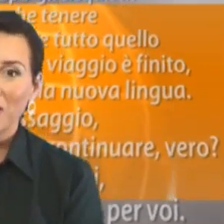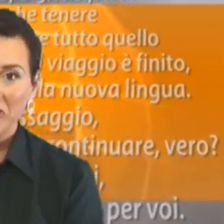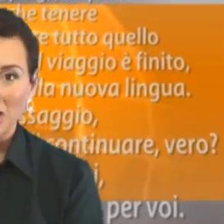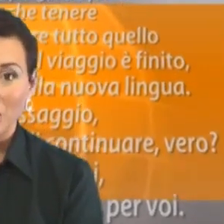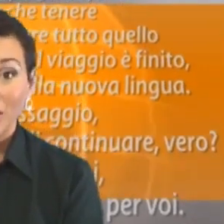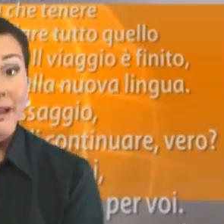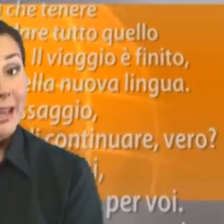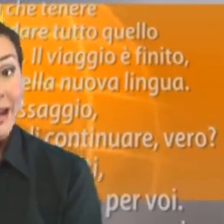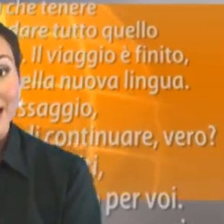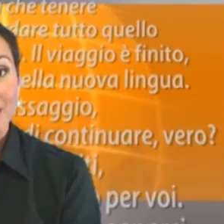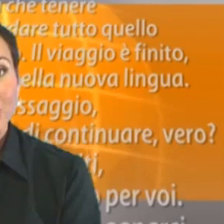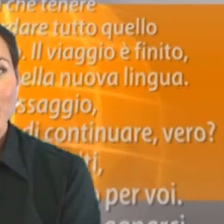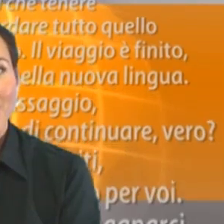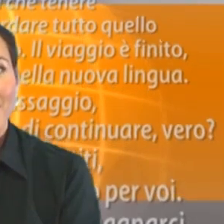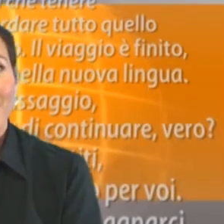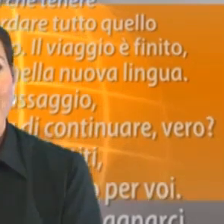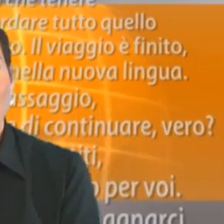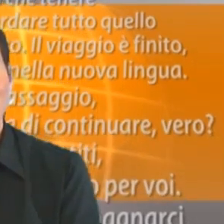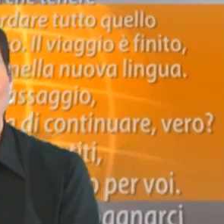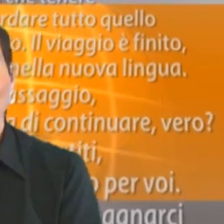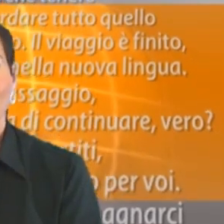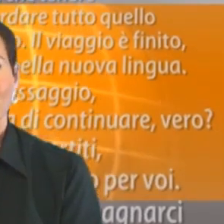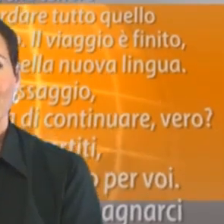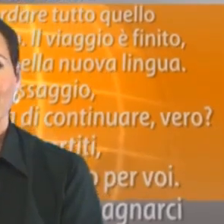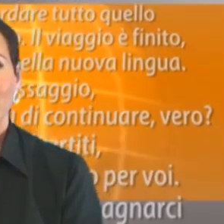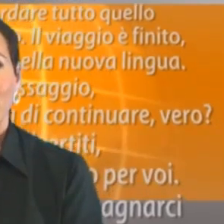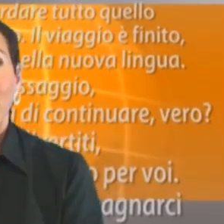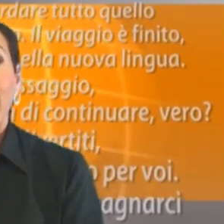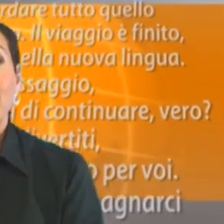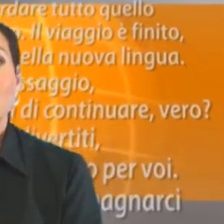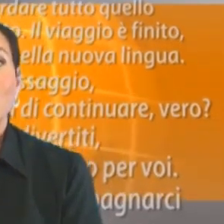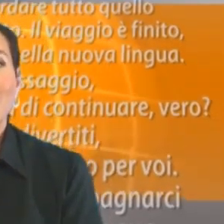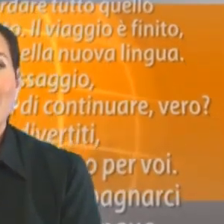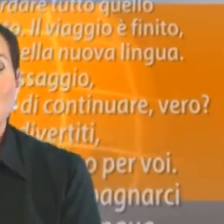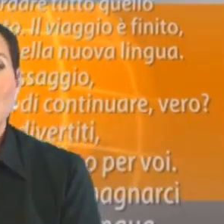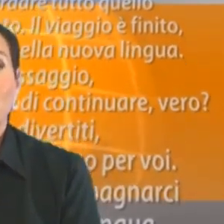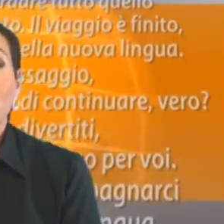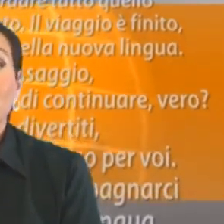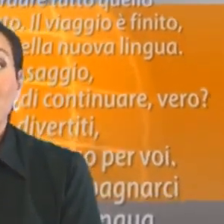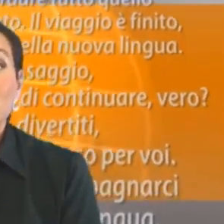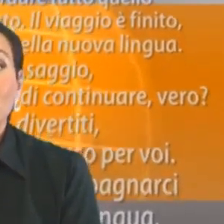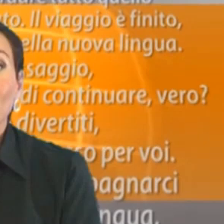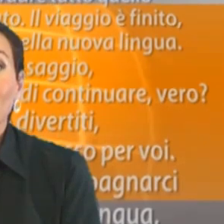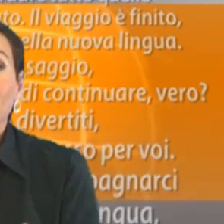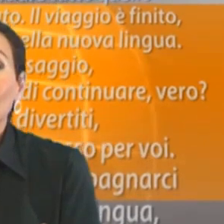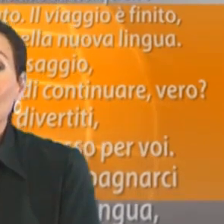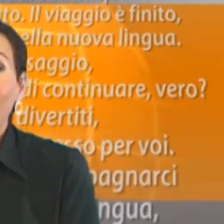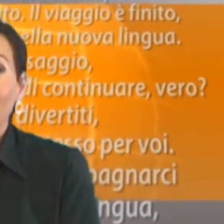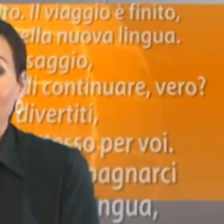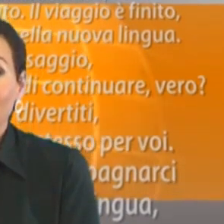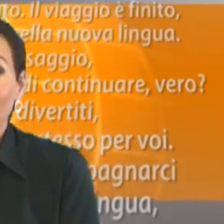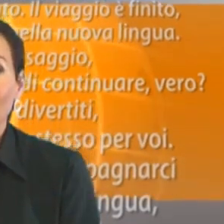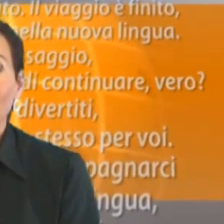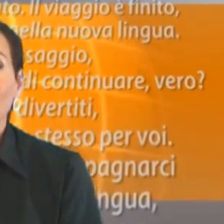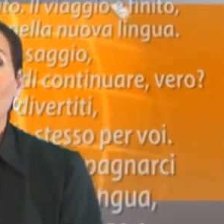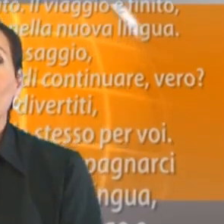journey is over and also the adventure in the new language it just was a taste and you have left the desire to continue